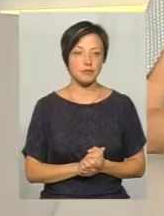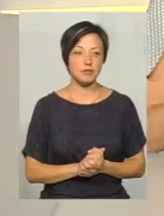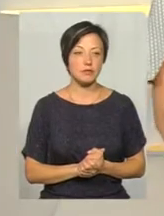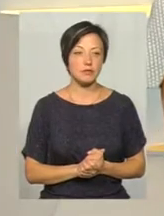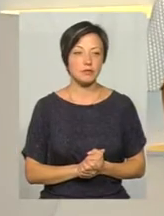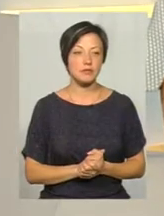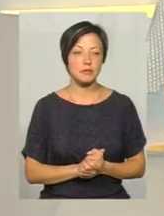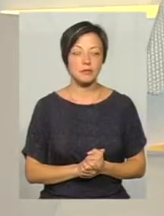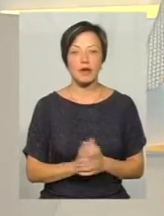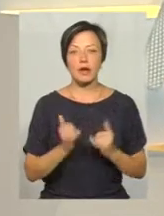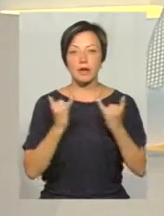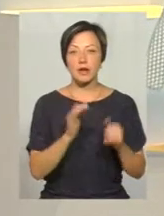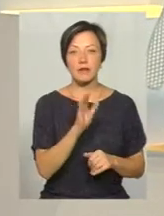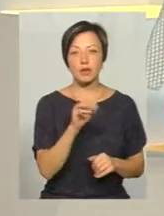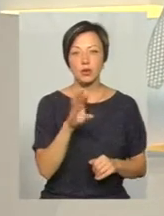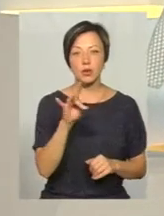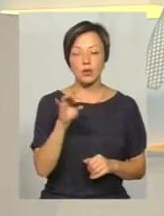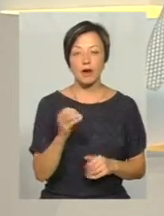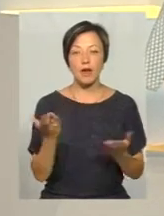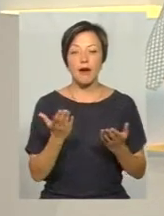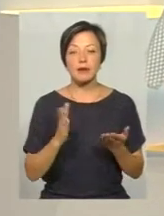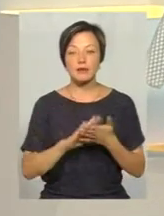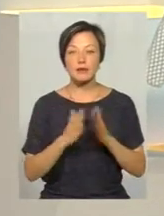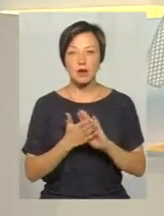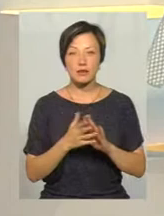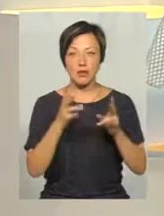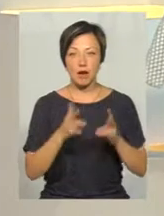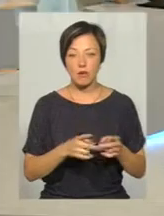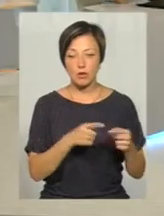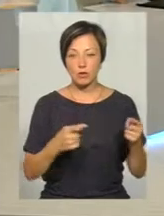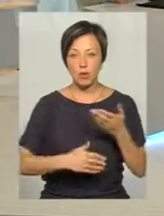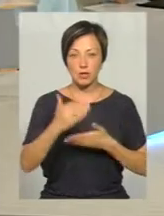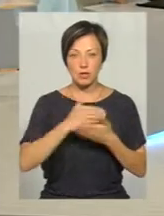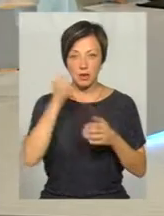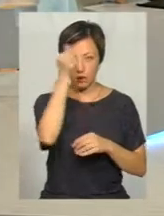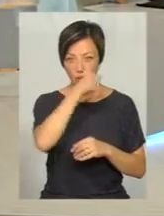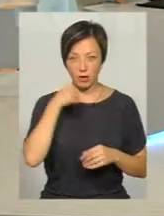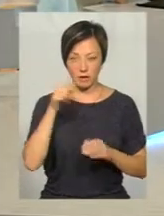Пане Вікторе, які тенденції стосовно травм спостерігаються впродовж останніх років?